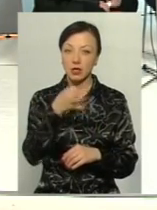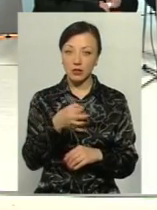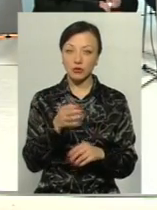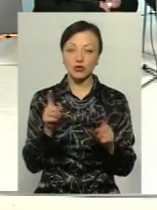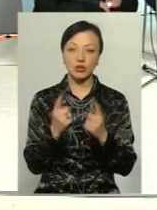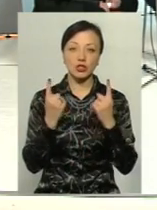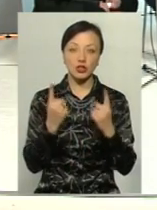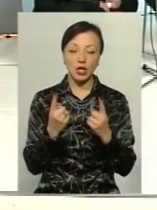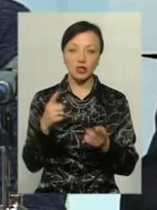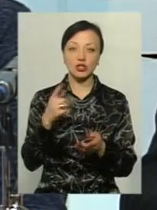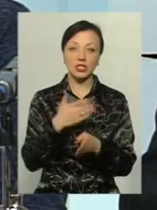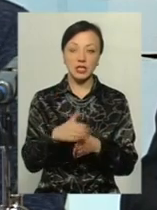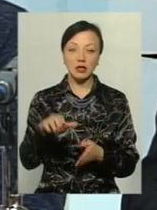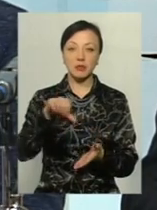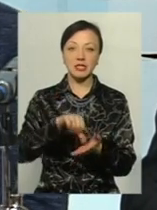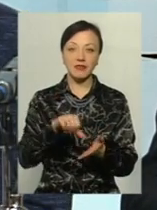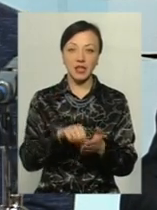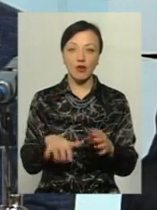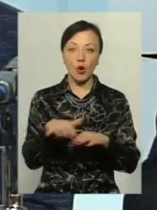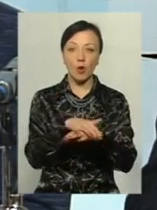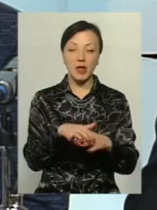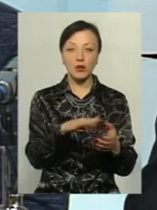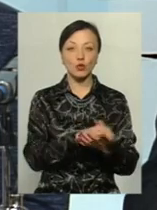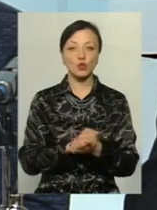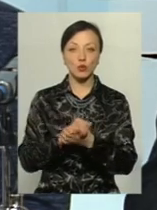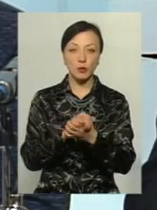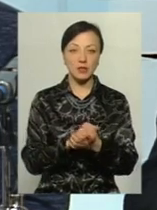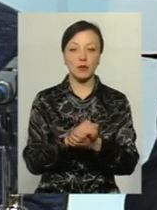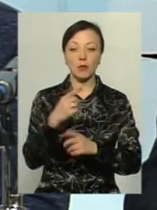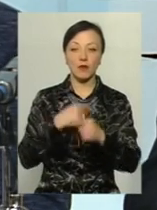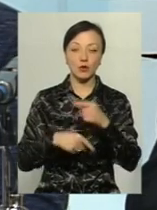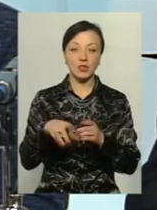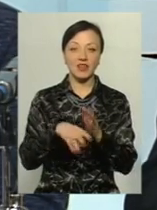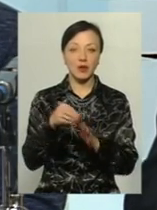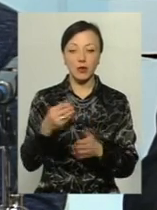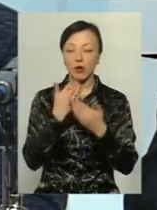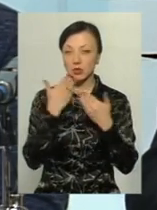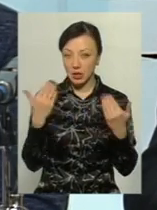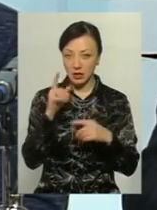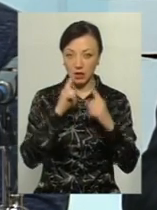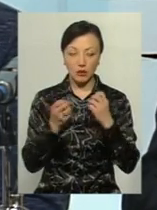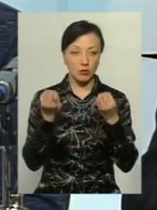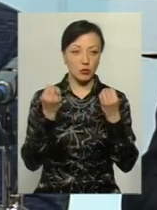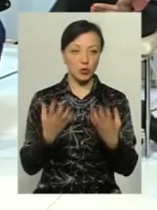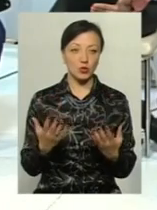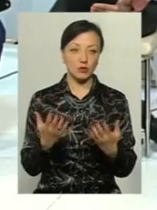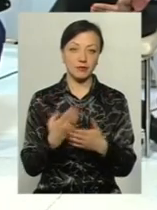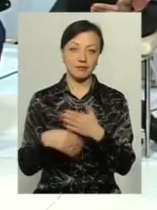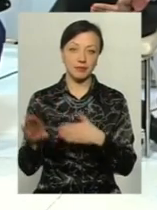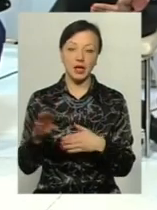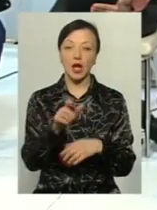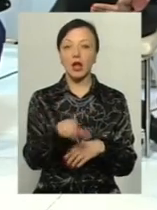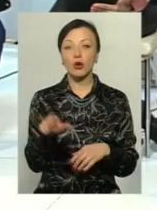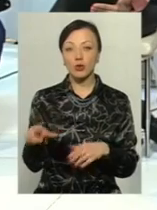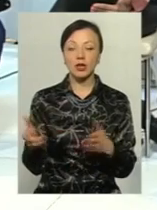значна частина представників громадянського суспільства, якщо повернутися до виборів останніх ради, вони просто встали і вийшли. Це ті